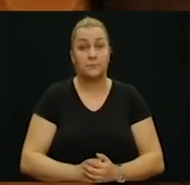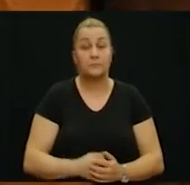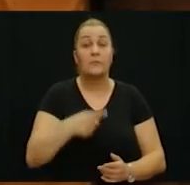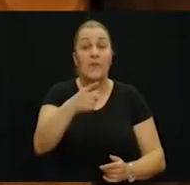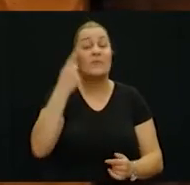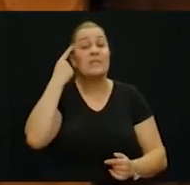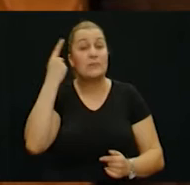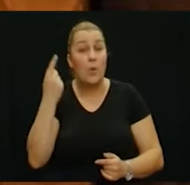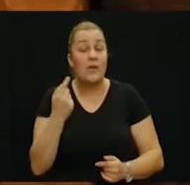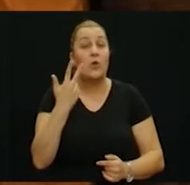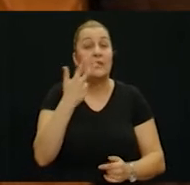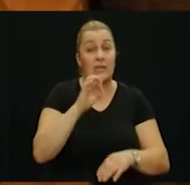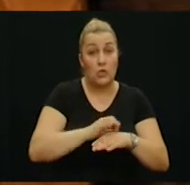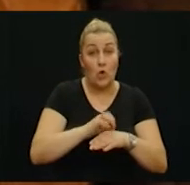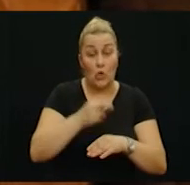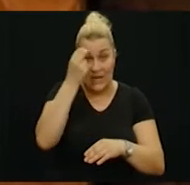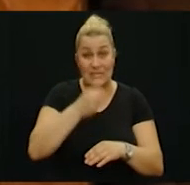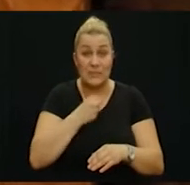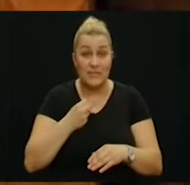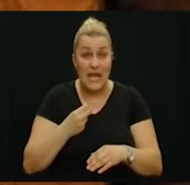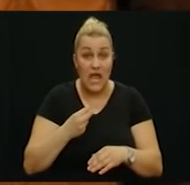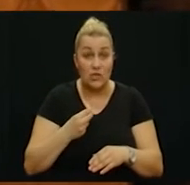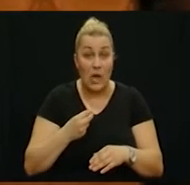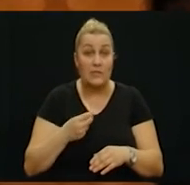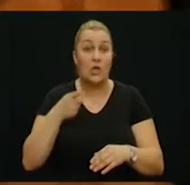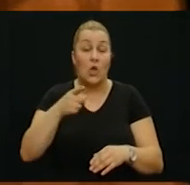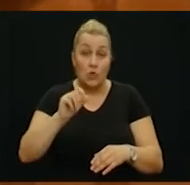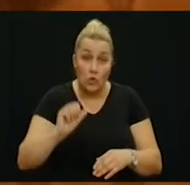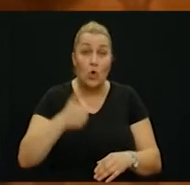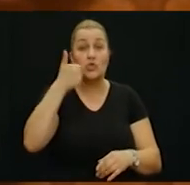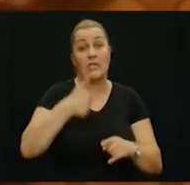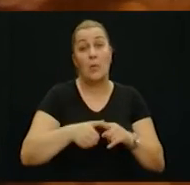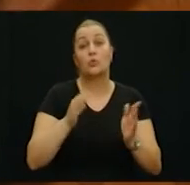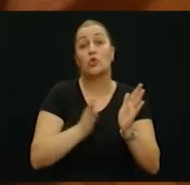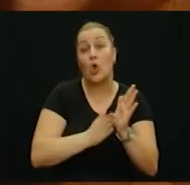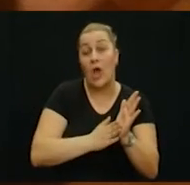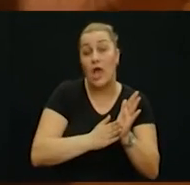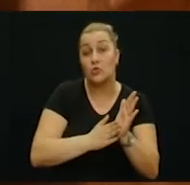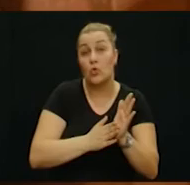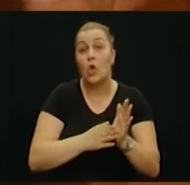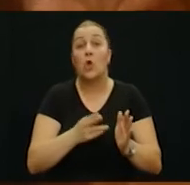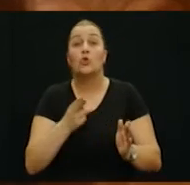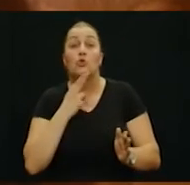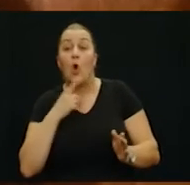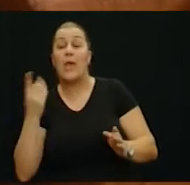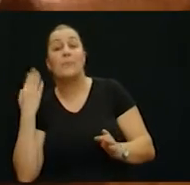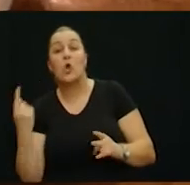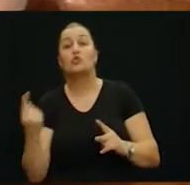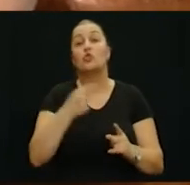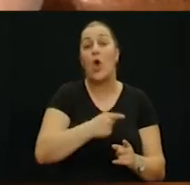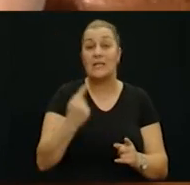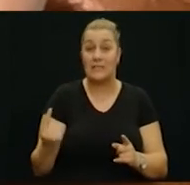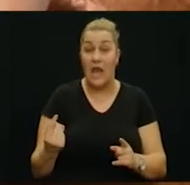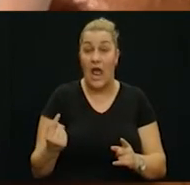Spomenuli ste tri doktora, ko se ne varam, srpske nacionalnosti, to dokazuje još jedan put ko je s koje